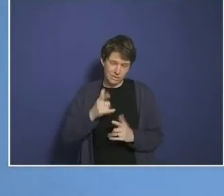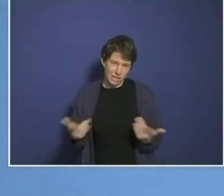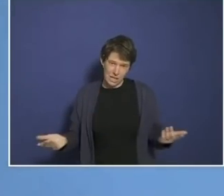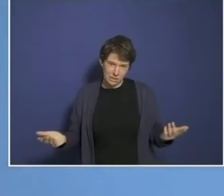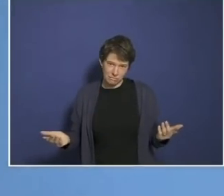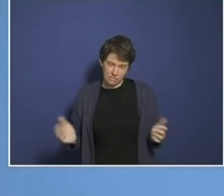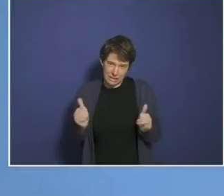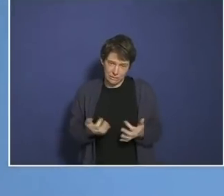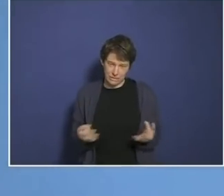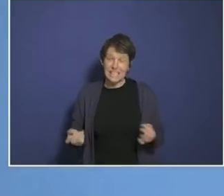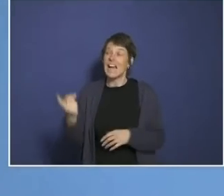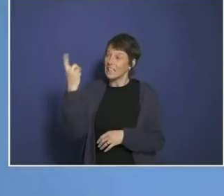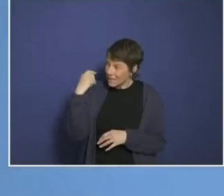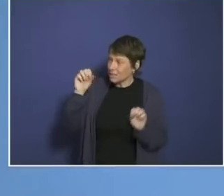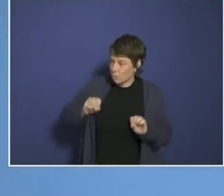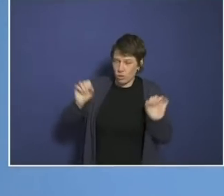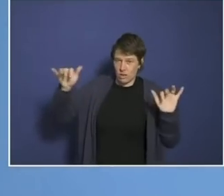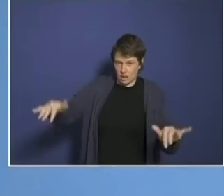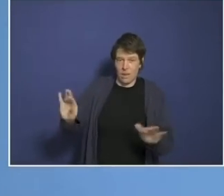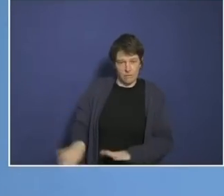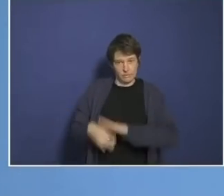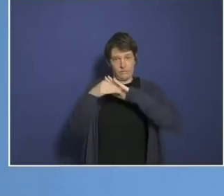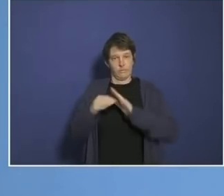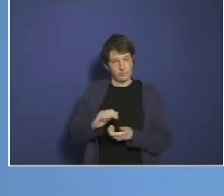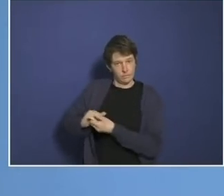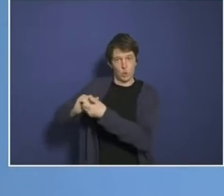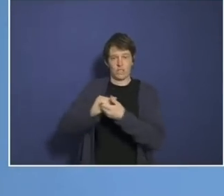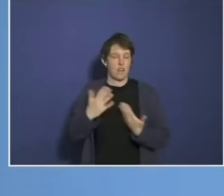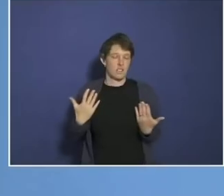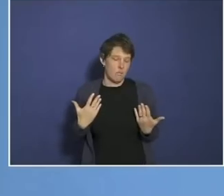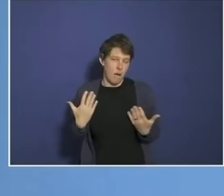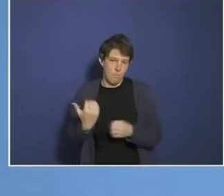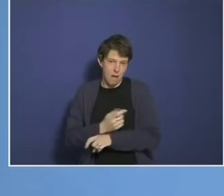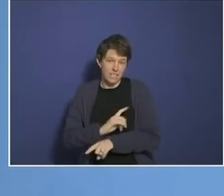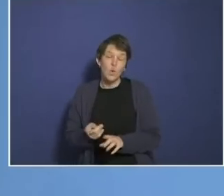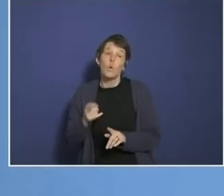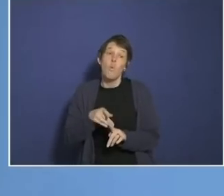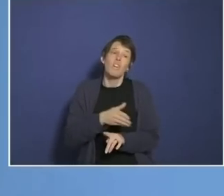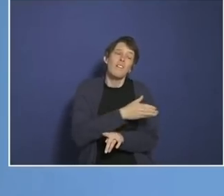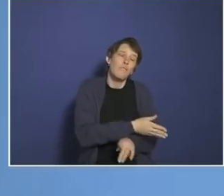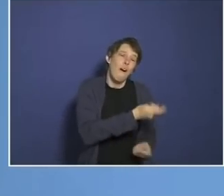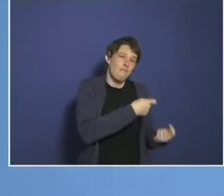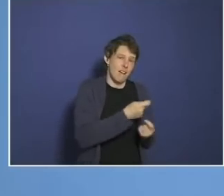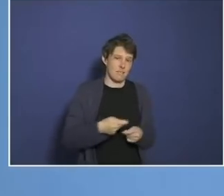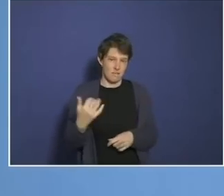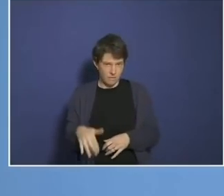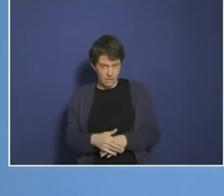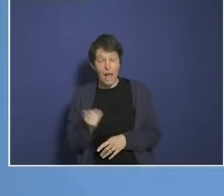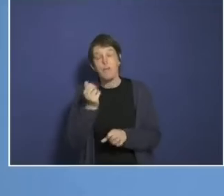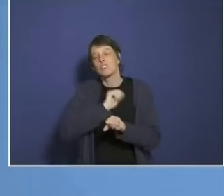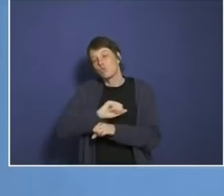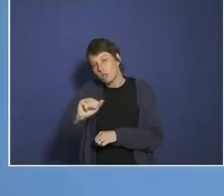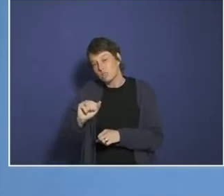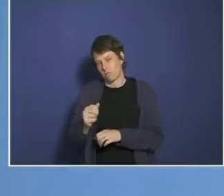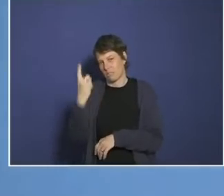staatstragende Hilfe leistet, das ist DDR, Herr Lauterbach. Und bevor jetzt wieder die ganzen Volksverpetzer kommen,